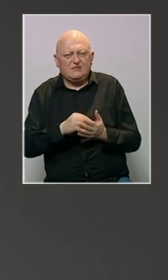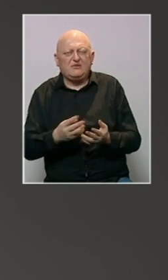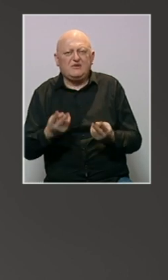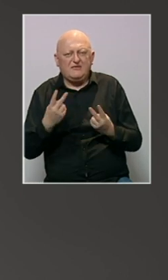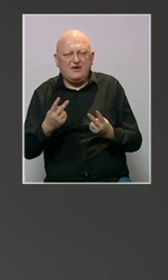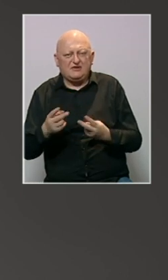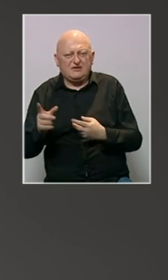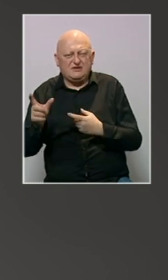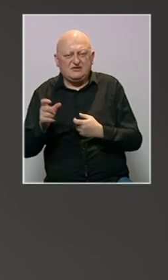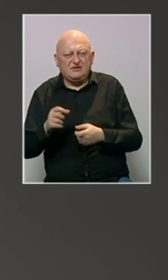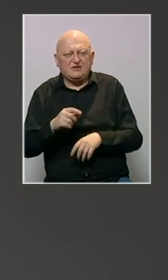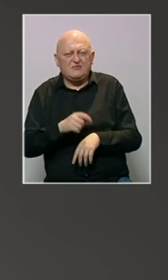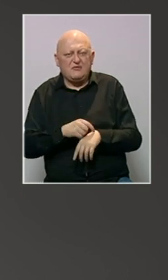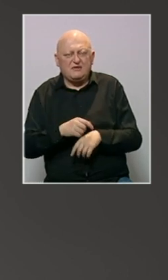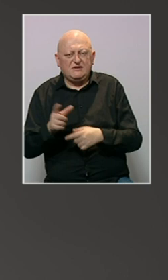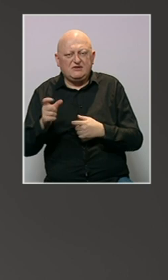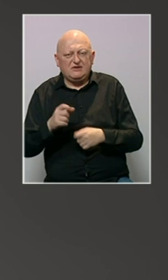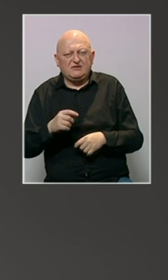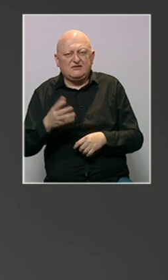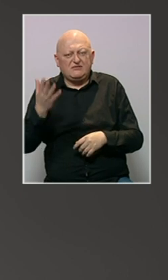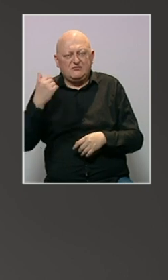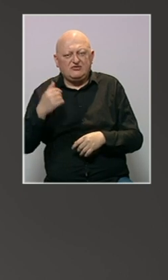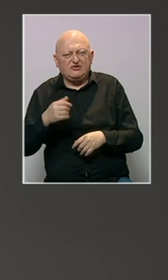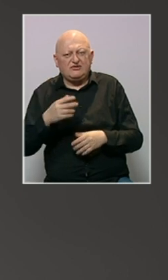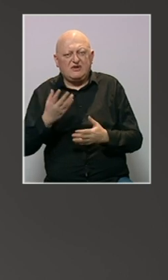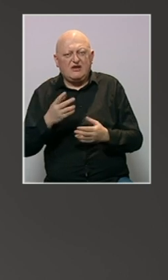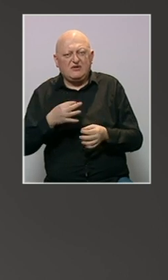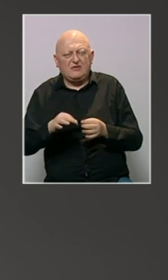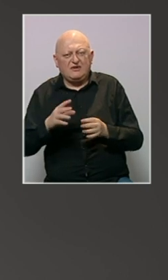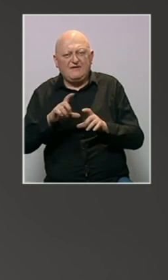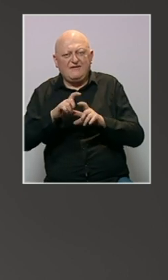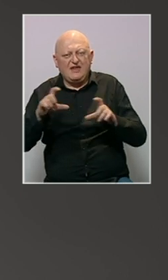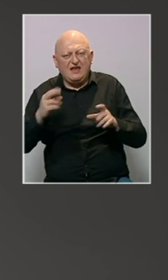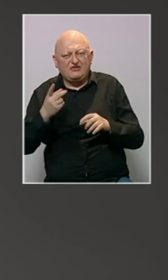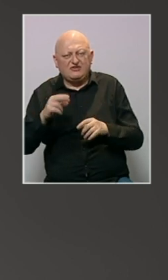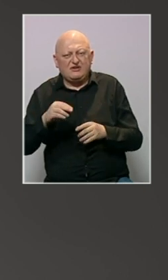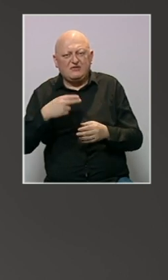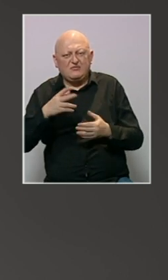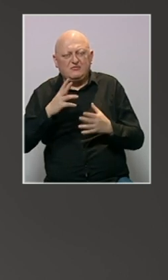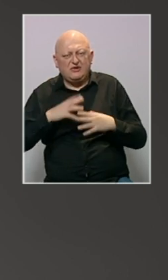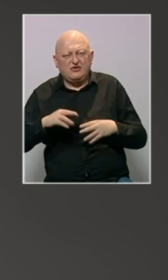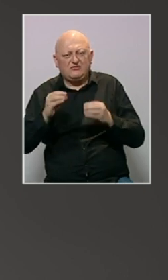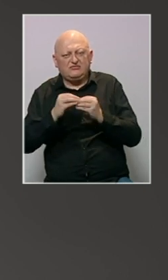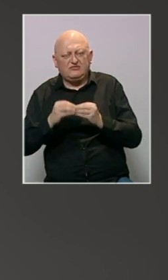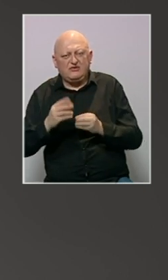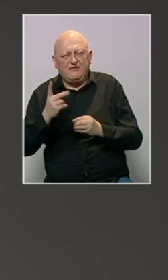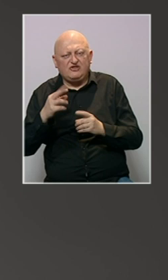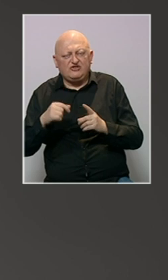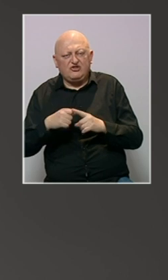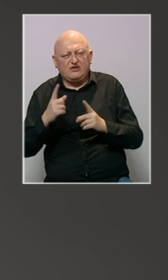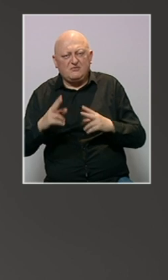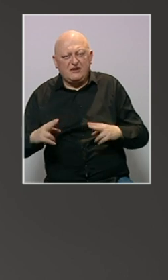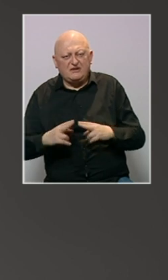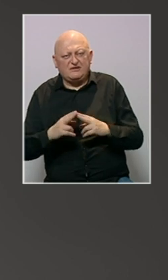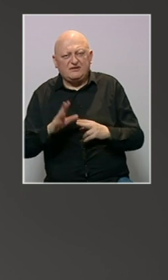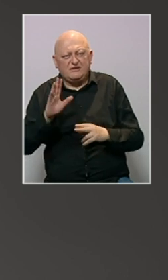Zabilježio je značajne istorijske momente iz bliske prošlosti poput paljenja vječnice i potpisivanja mirovnog sporazuma u Vašingtonu